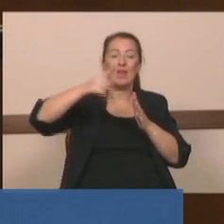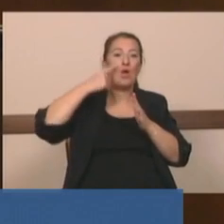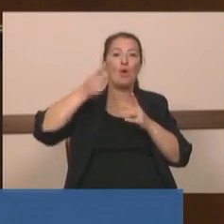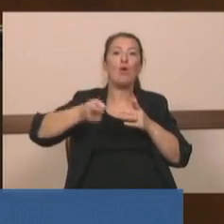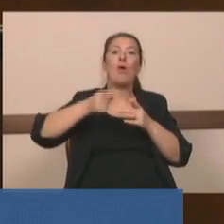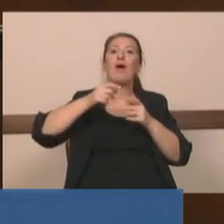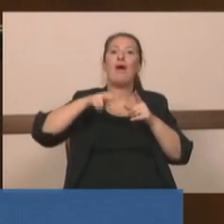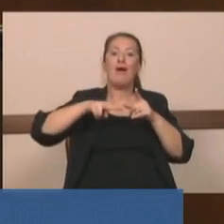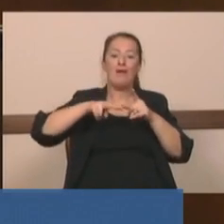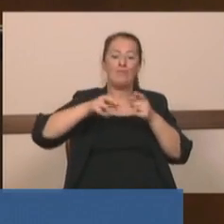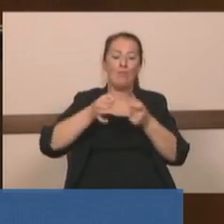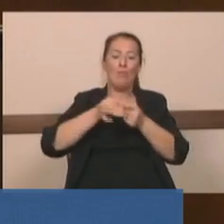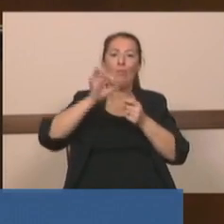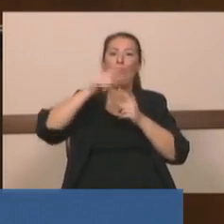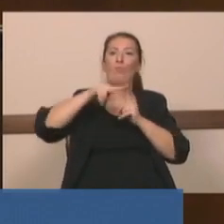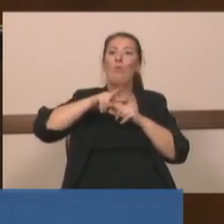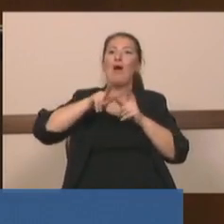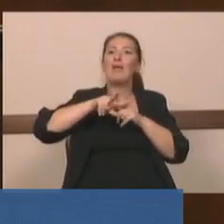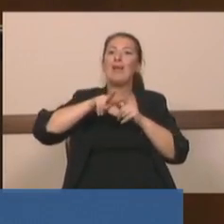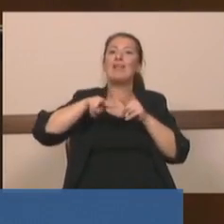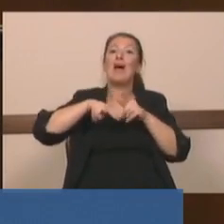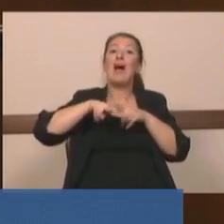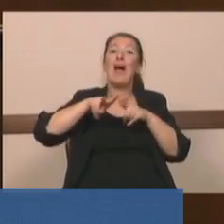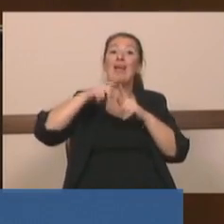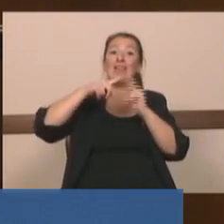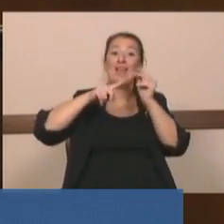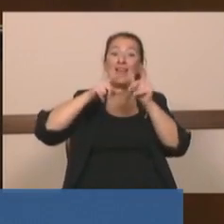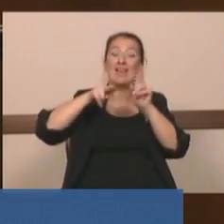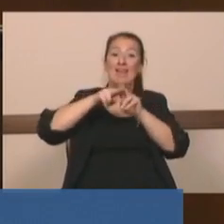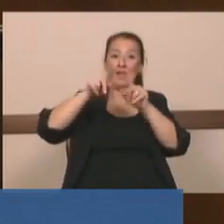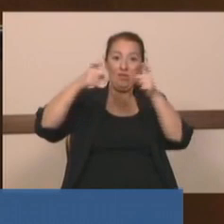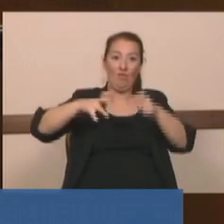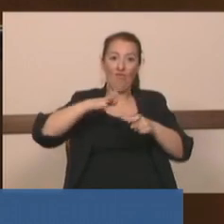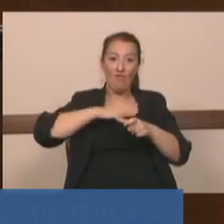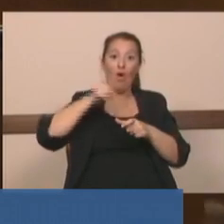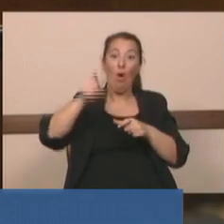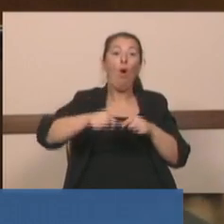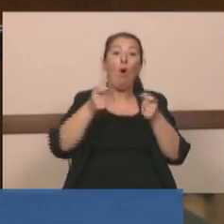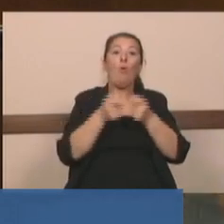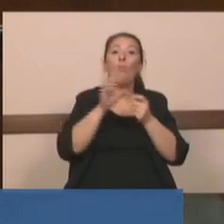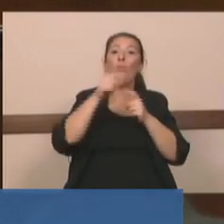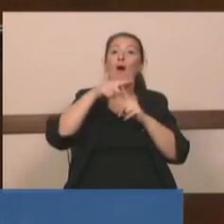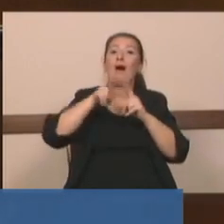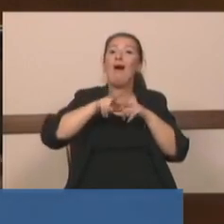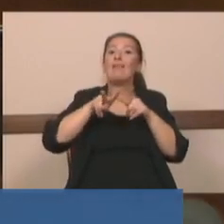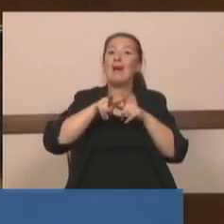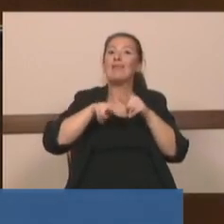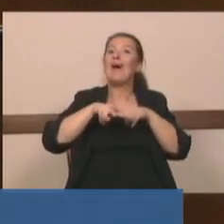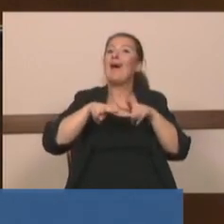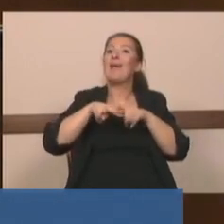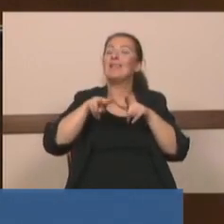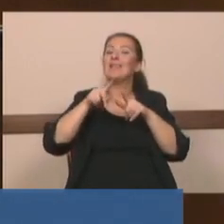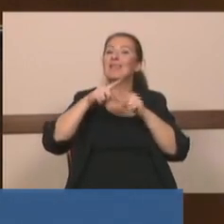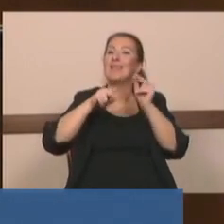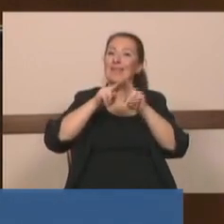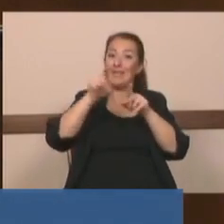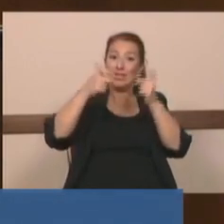Bu şehir mahvolacak. Tam tersi bakınız. Bir defa bu botan antik şehrin projeyle alakası